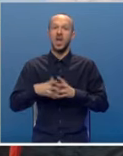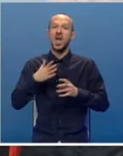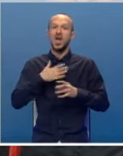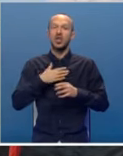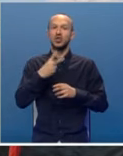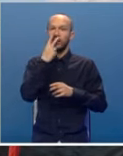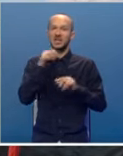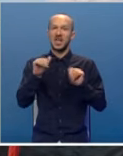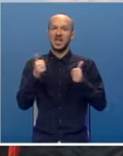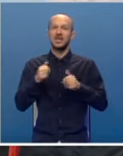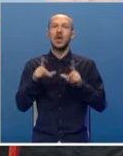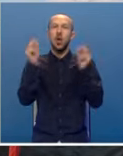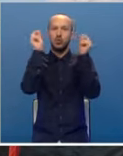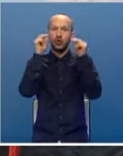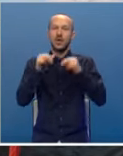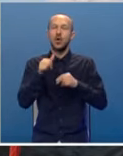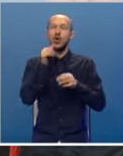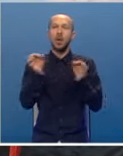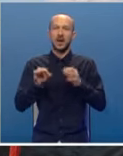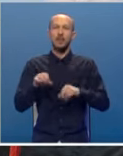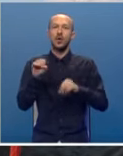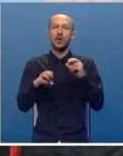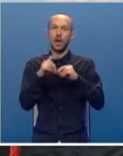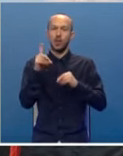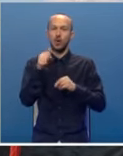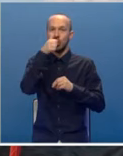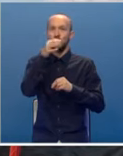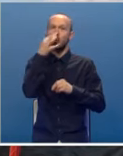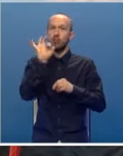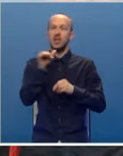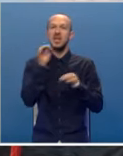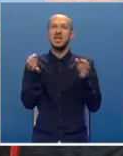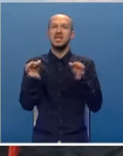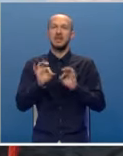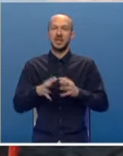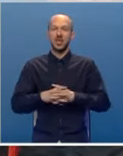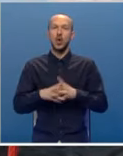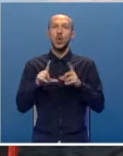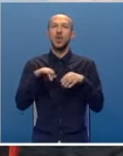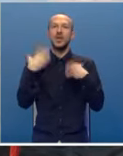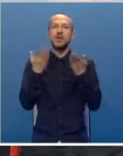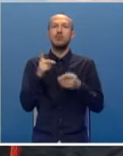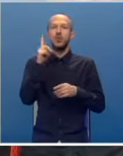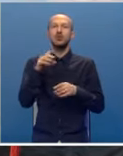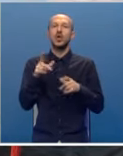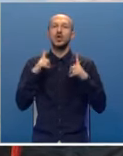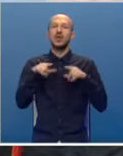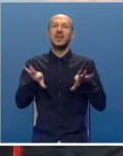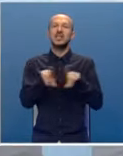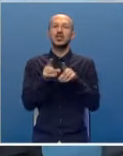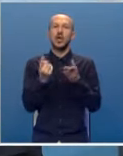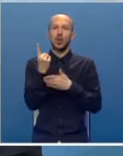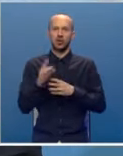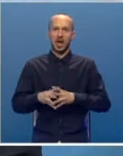vizija jeste da se obučavamo i opremamo kako bi što bolji i spretniji u ne daj Bože dočekali ovakve ili slične